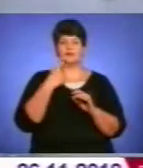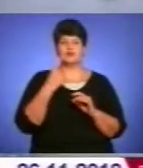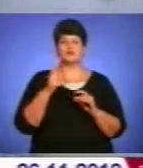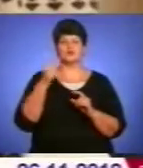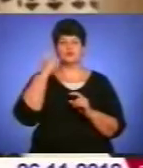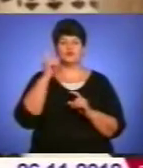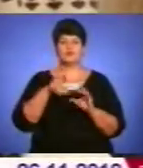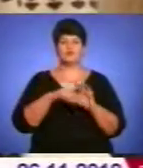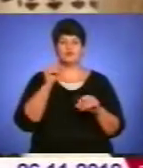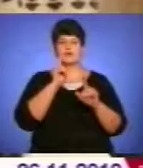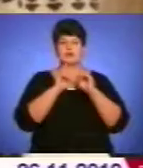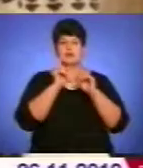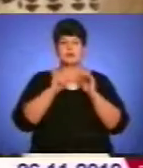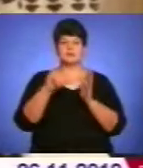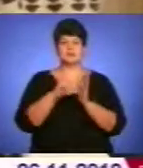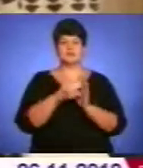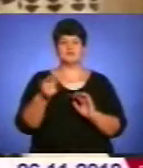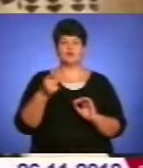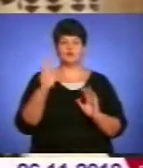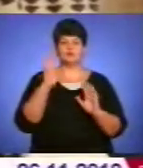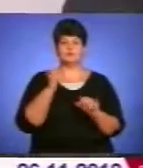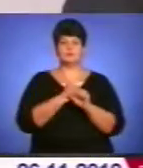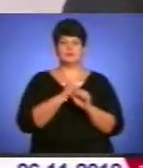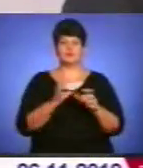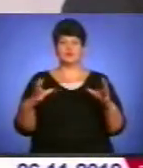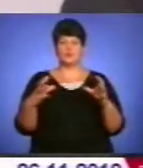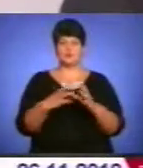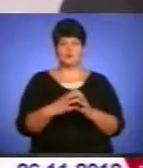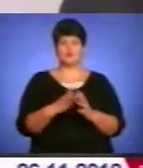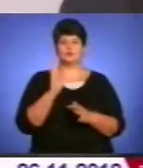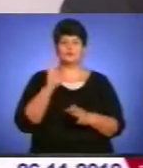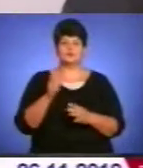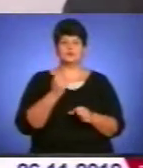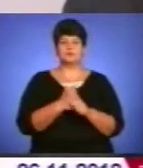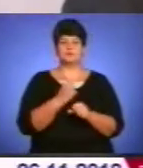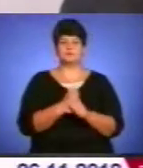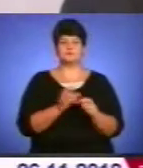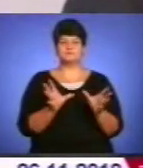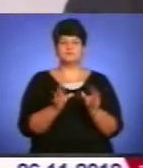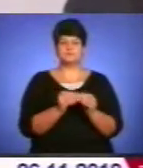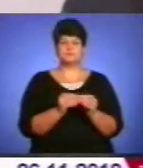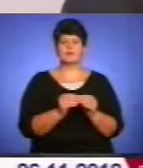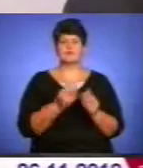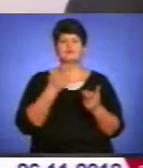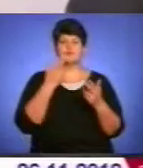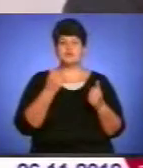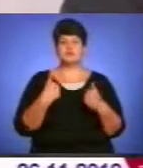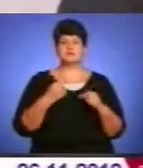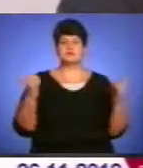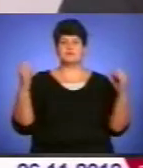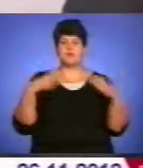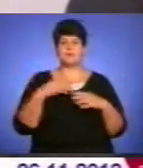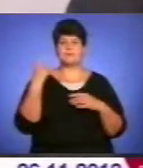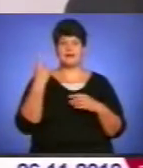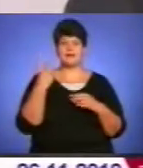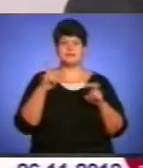Верховній Раді представники від Тернопільщини діятимуть згуртовано. Треба діяти, буде скоординовано, звичайно, що ми зберемося на перше засідання